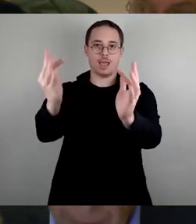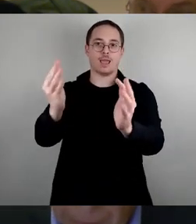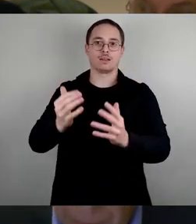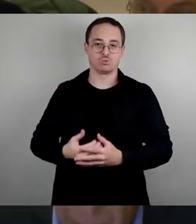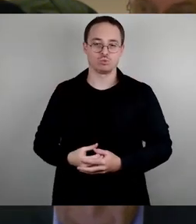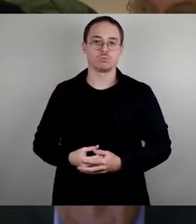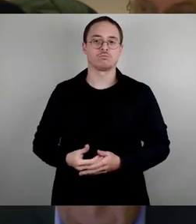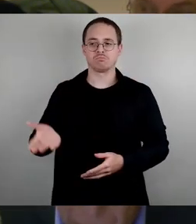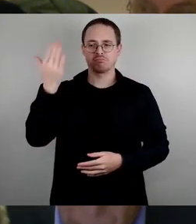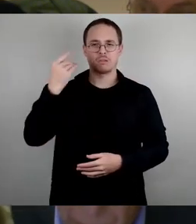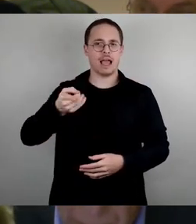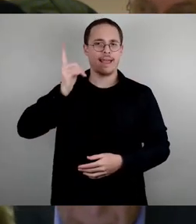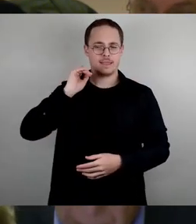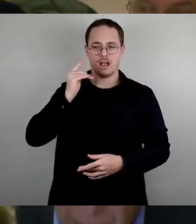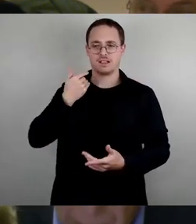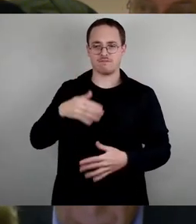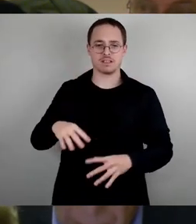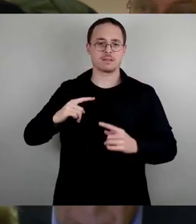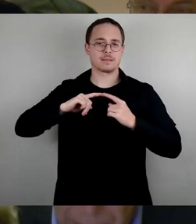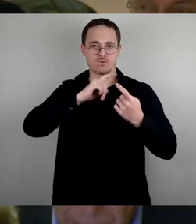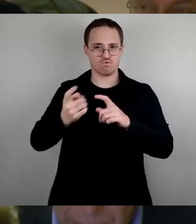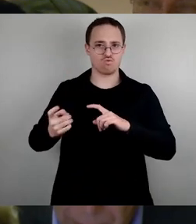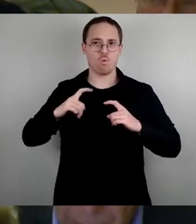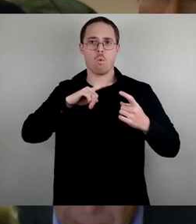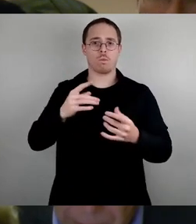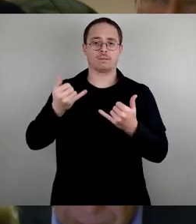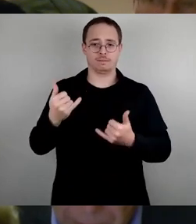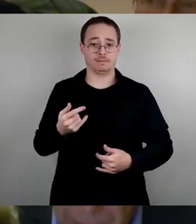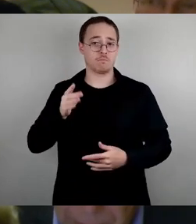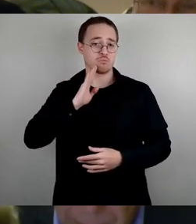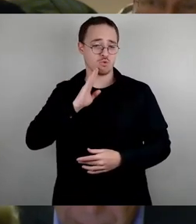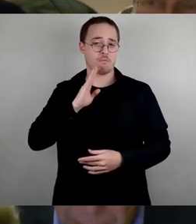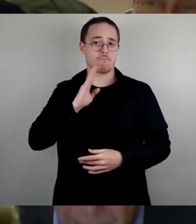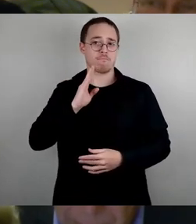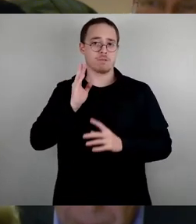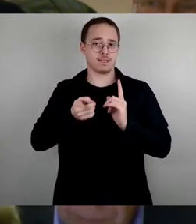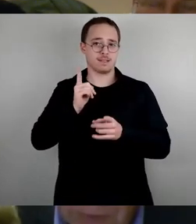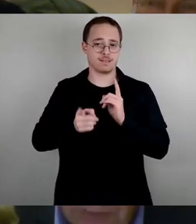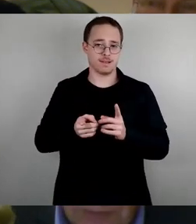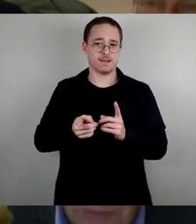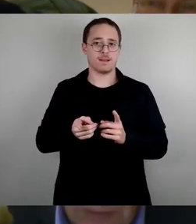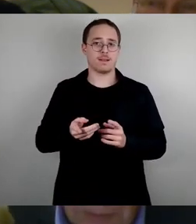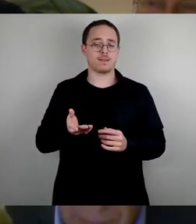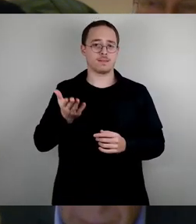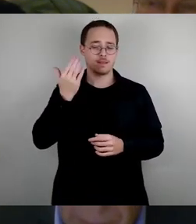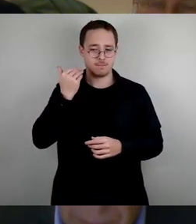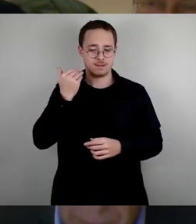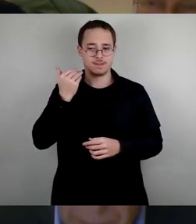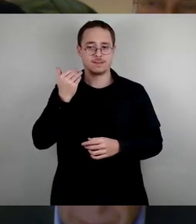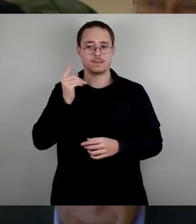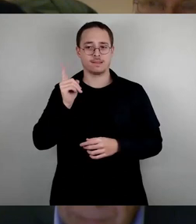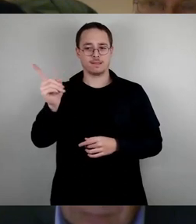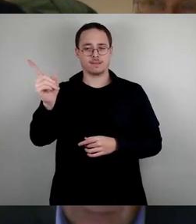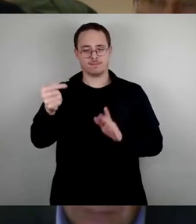oder der jetzige Bürgermeister hat damals darauf aufmerksam gemacht, dass es intensiv